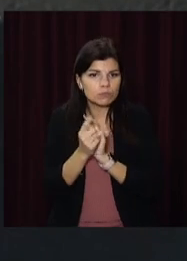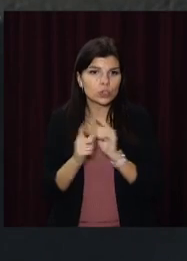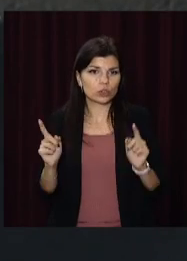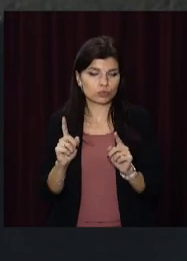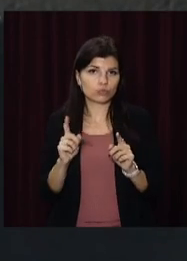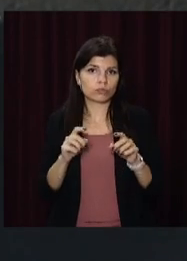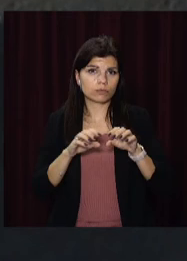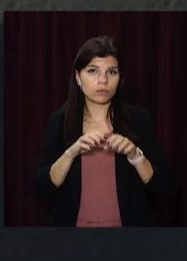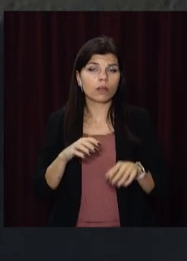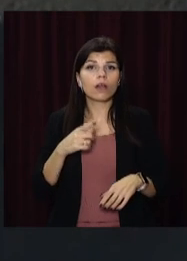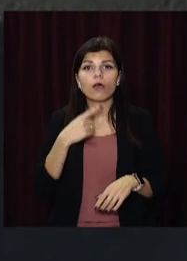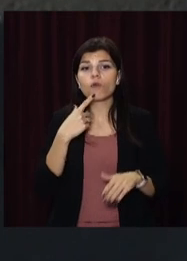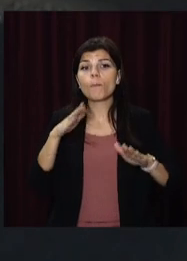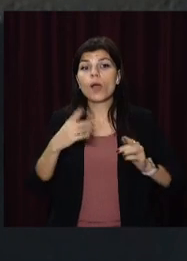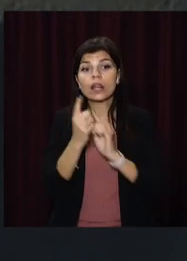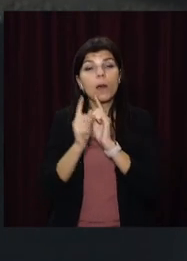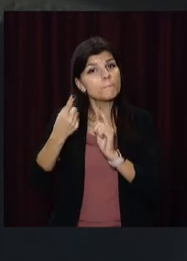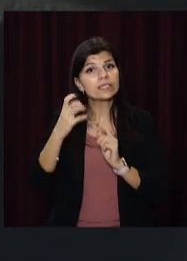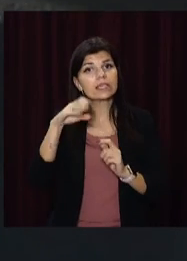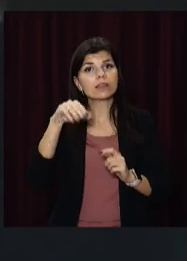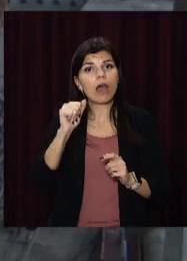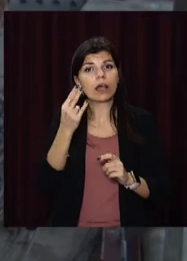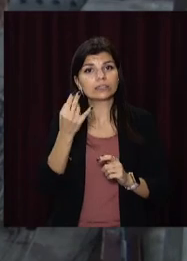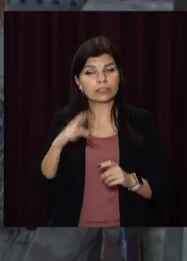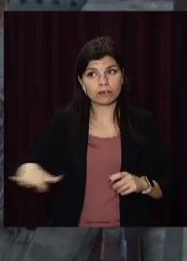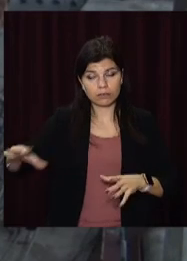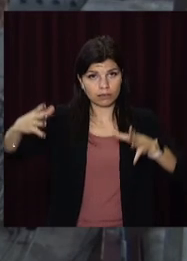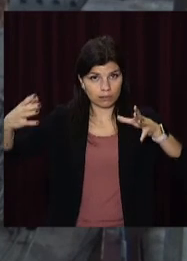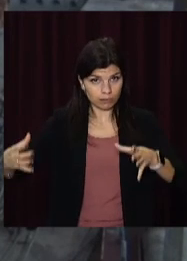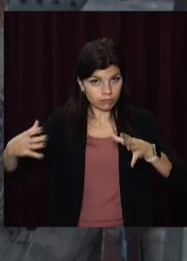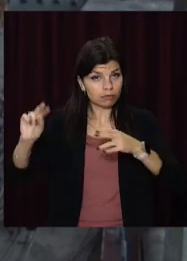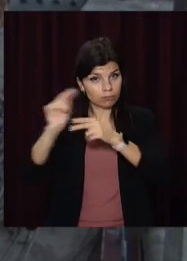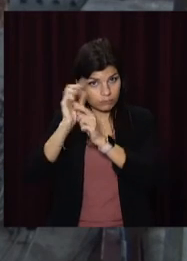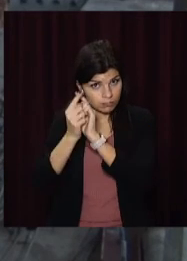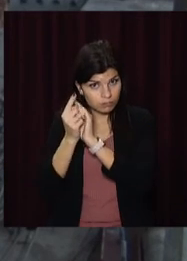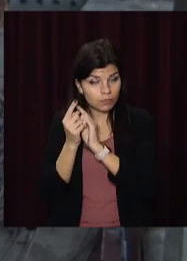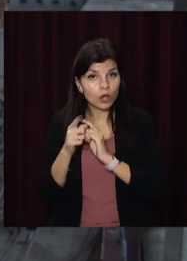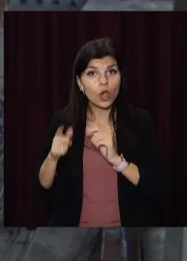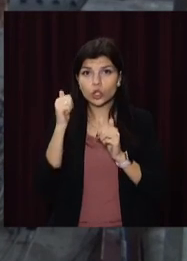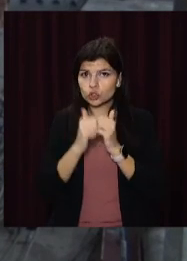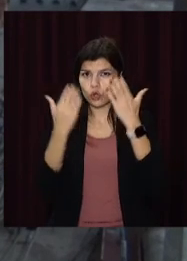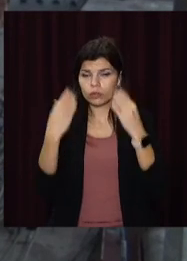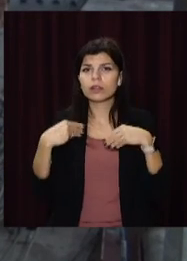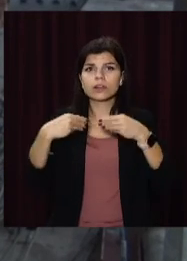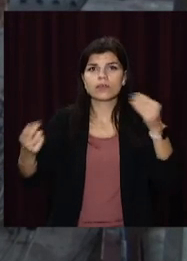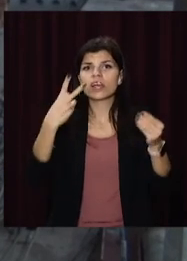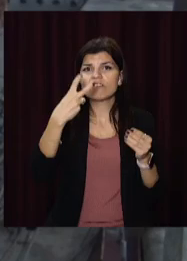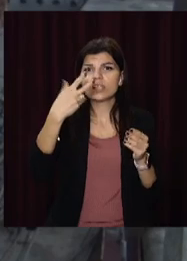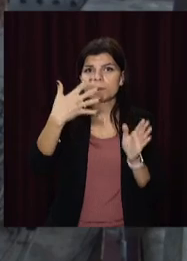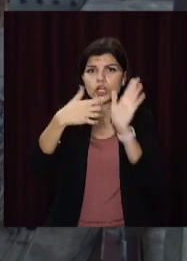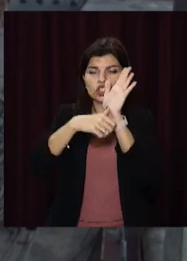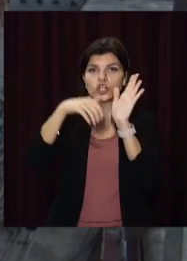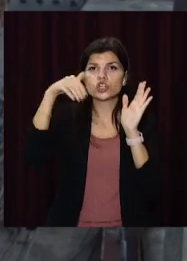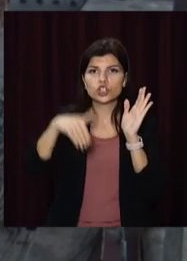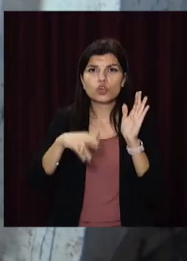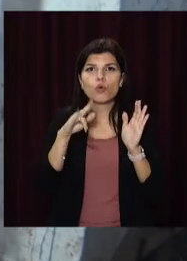трубопроводів руки дійдуть після реконструкції станції. Кайдацька насосно-фільтрувальна станція надає щодоби 256 тисяч